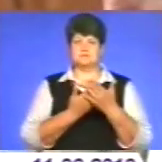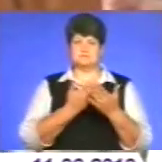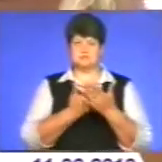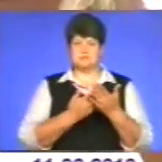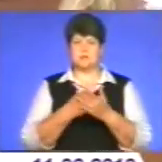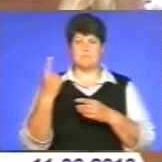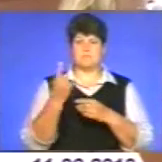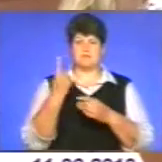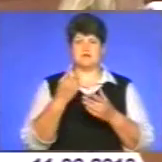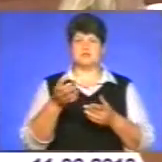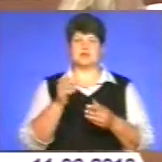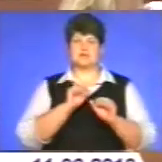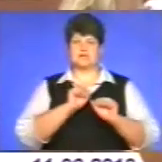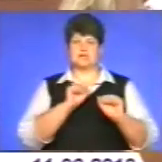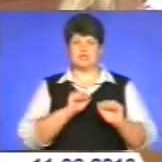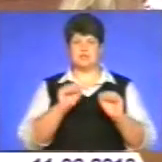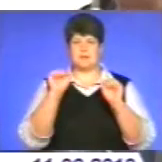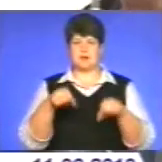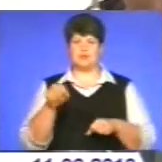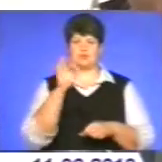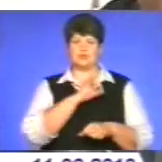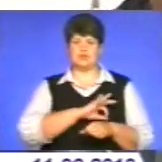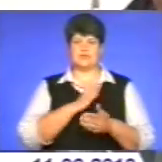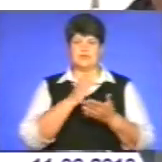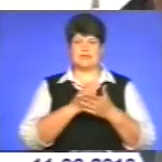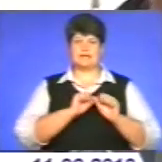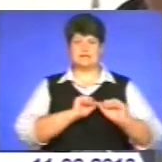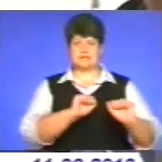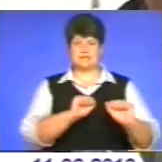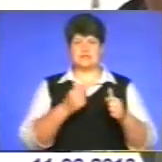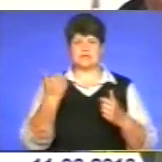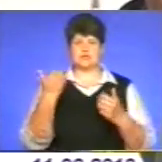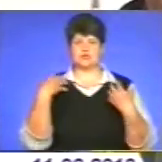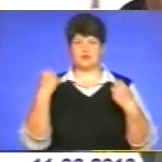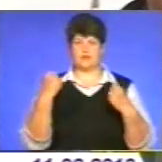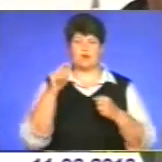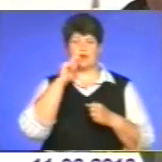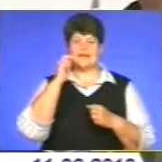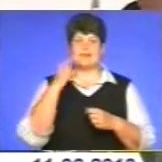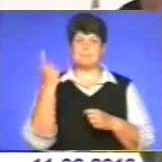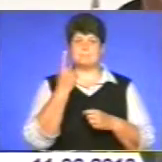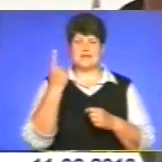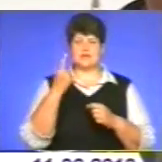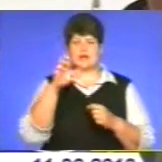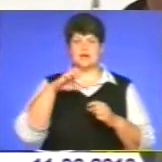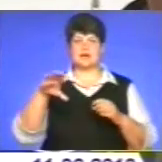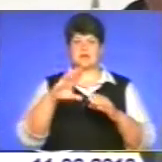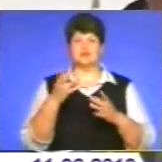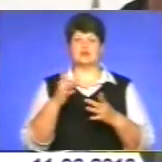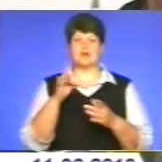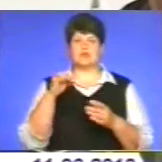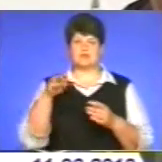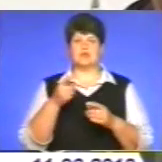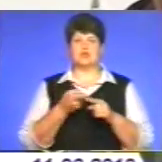права споживачів і стоїть на захисті їхнього здоров'я. Україна – перша країна у Європі та світі, що ратифікувала цю конвенцію.